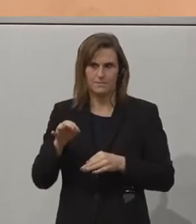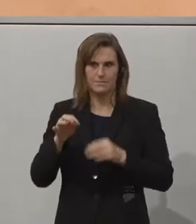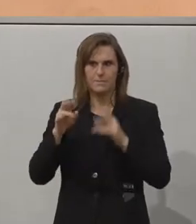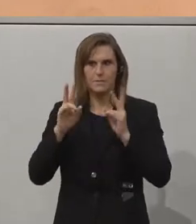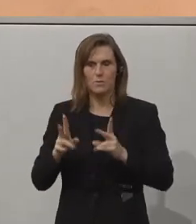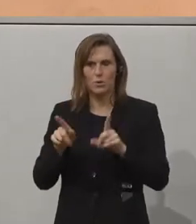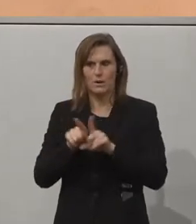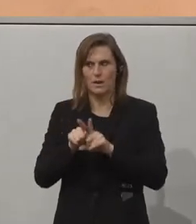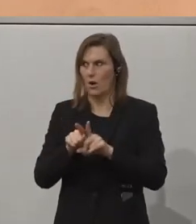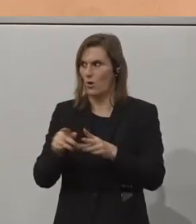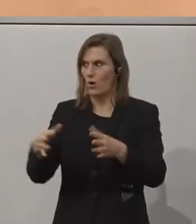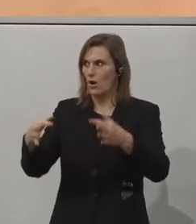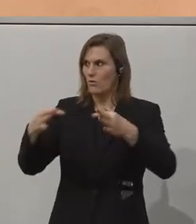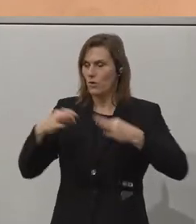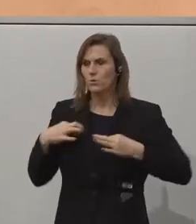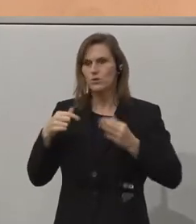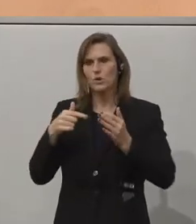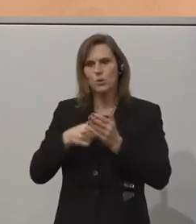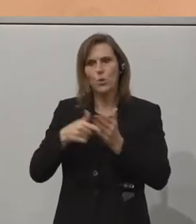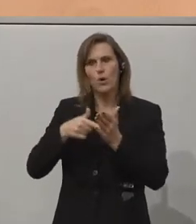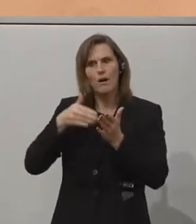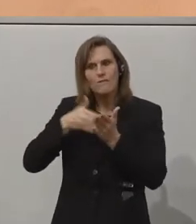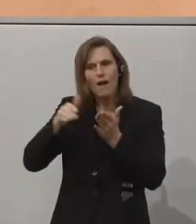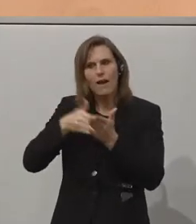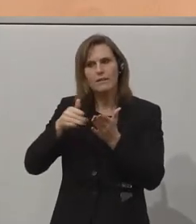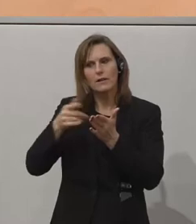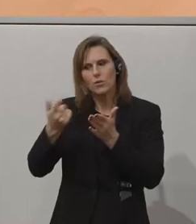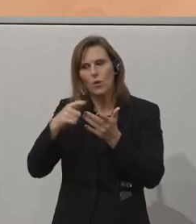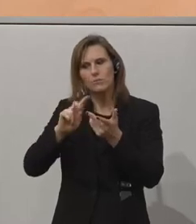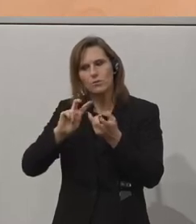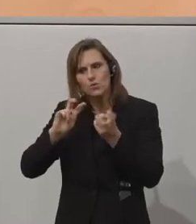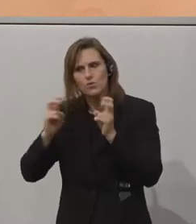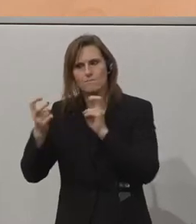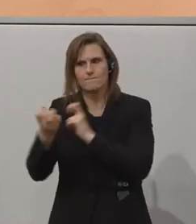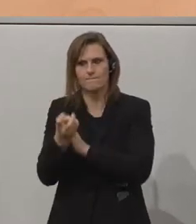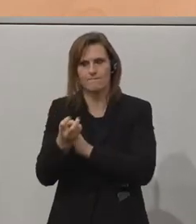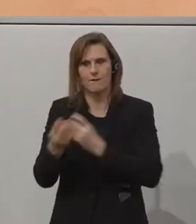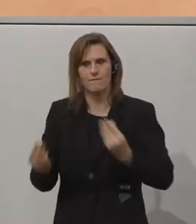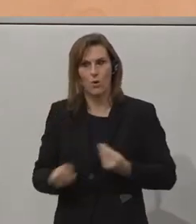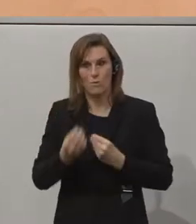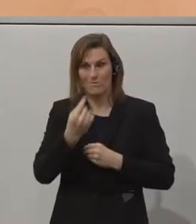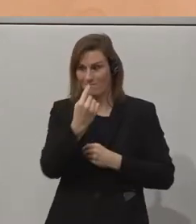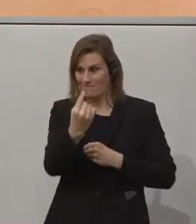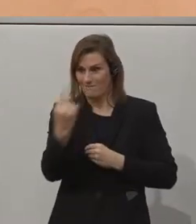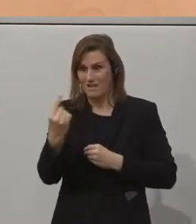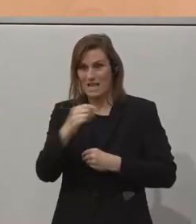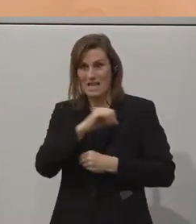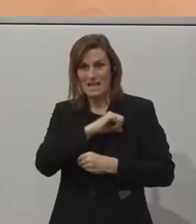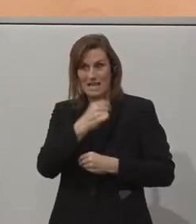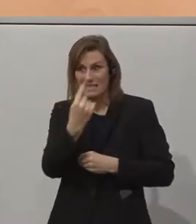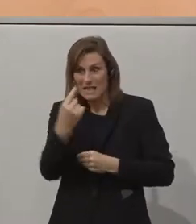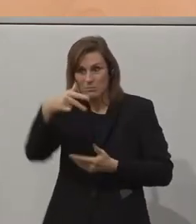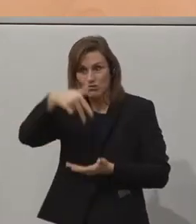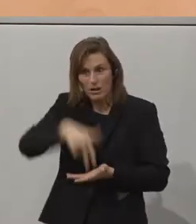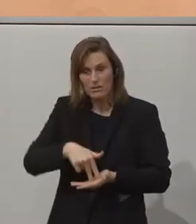uns geben, hier noch weitere Schritte zu setzen. Denn die Selbstständigkeit, die Eigenverantwortlichkeit